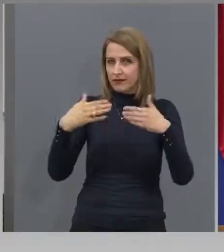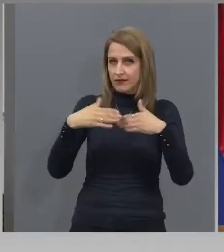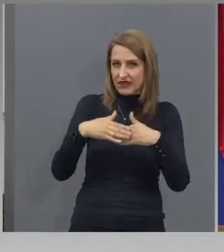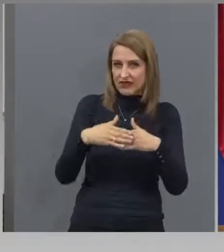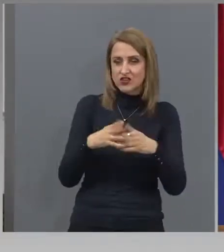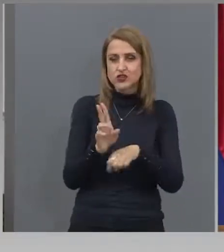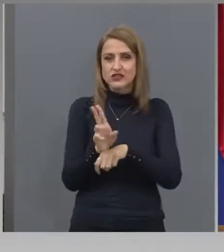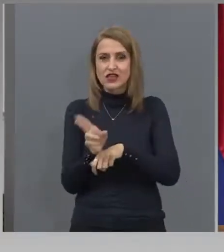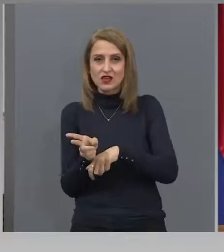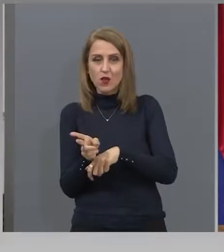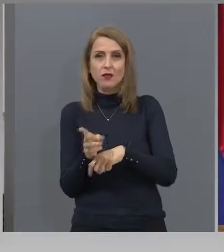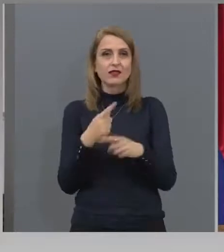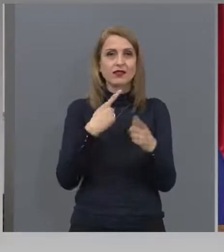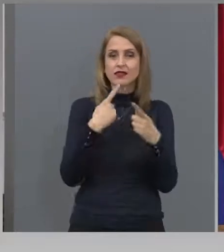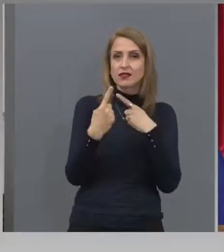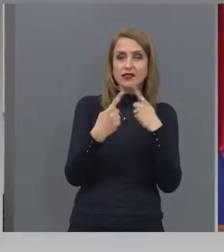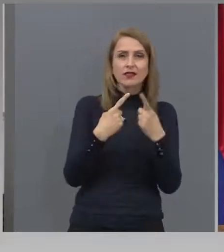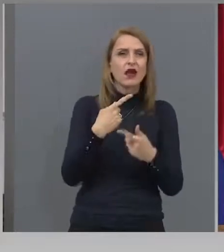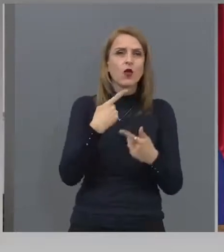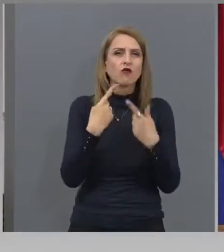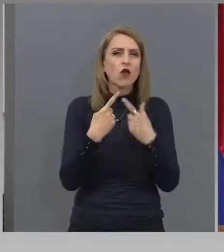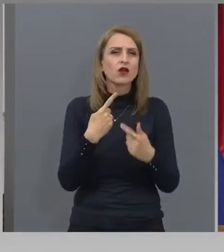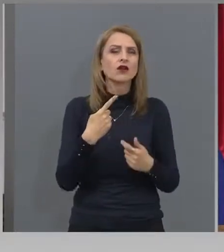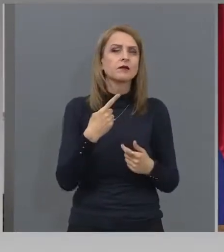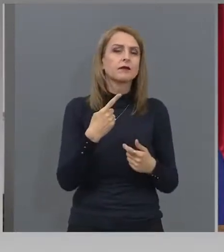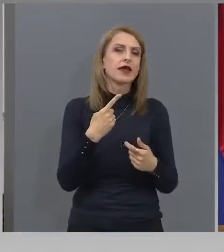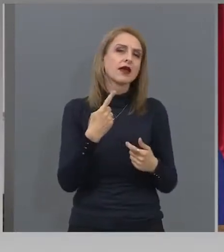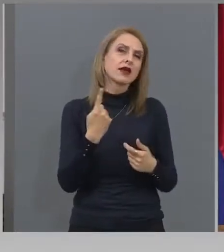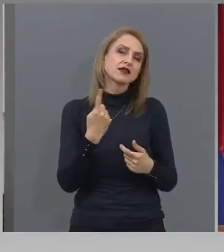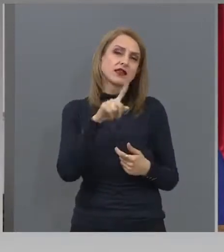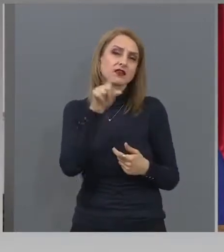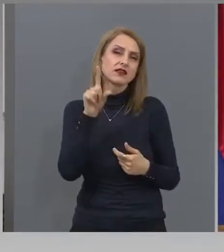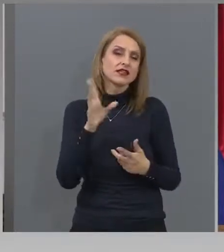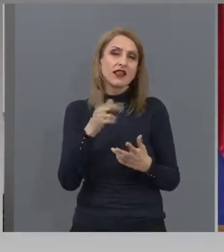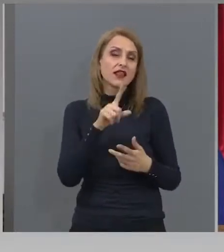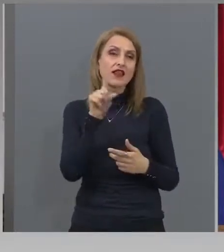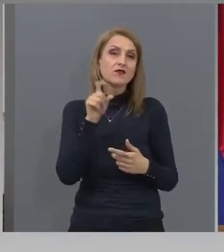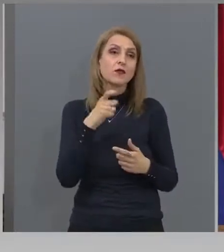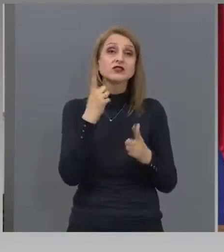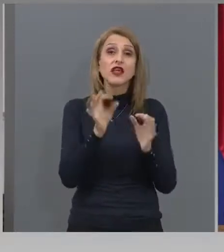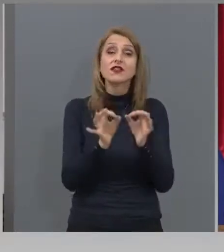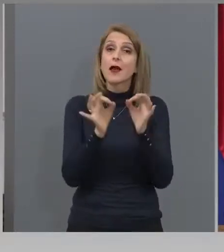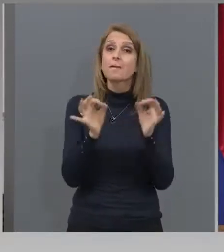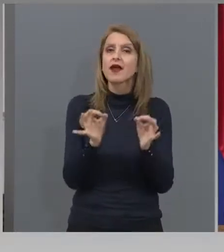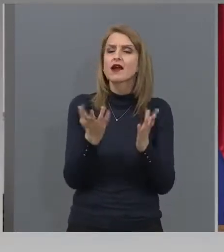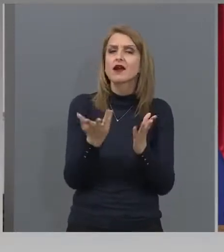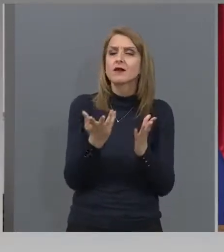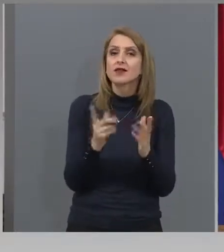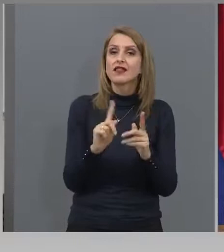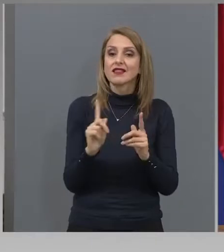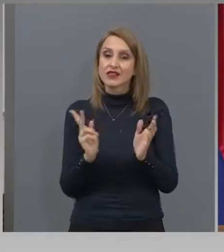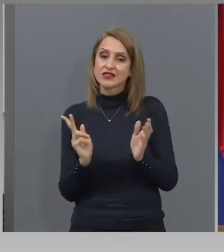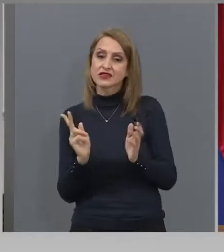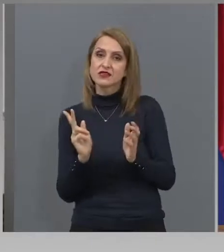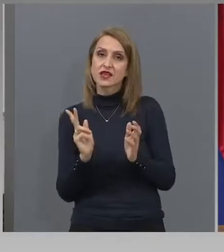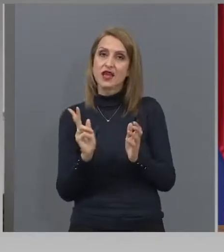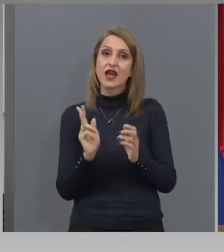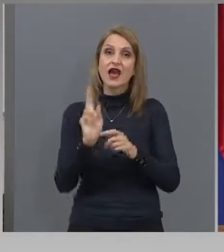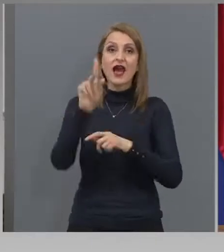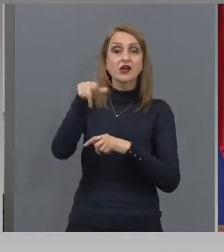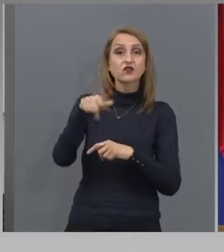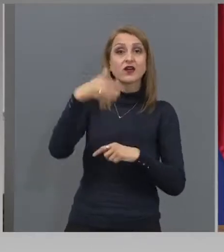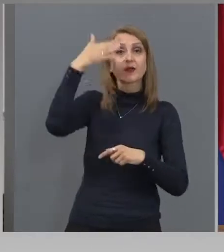на НП не стане въпрос за една елементарна, според мен, наивноговоря мярка, да не се качват болни и заразени хора по самолети,